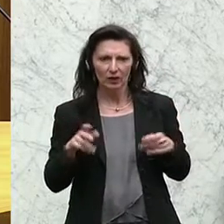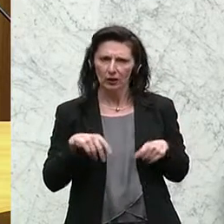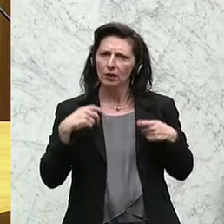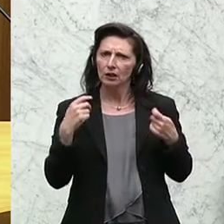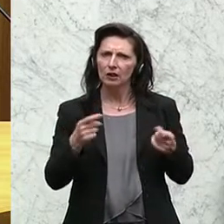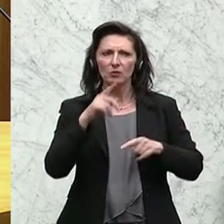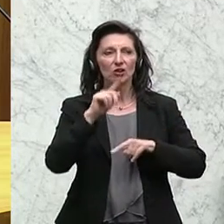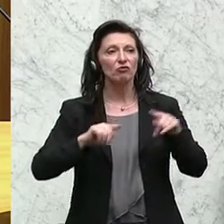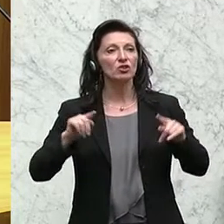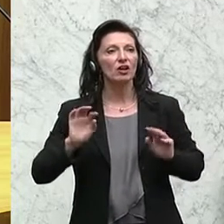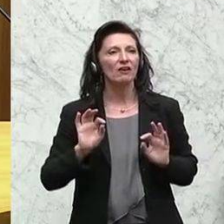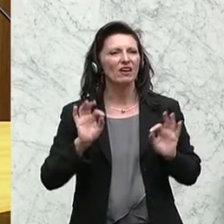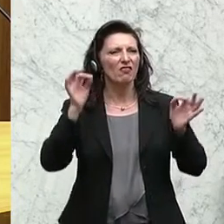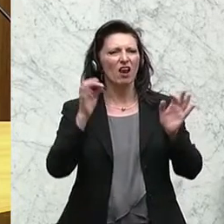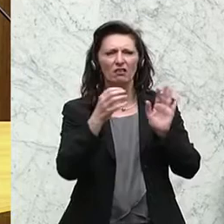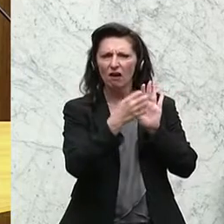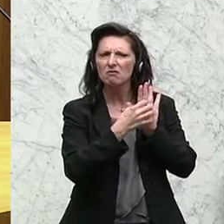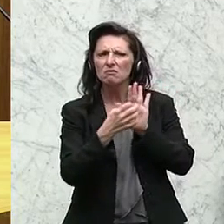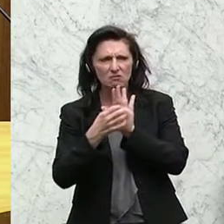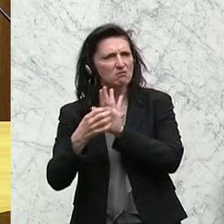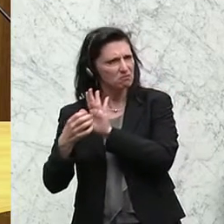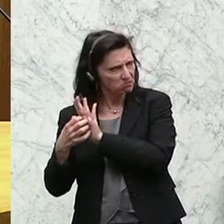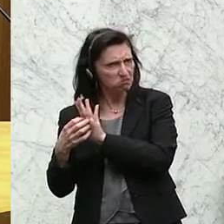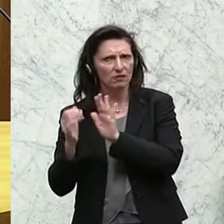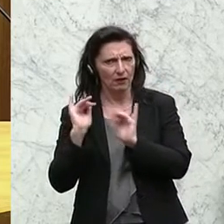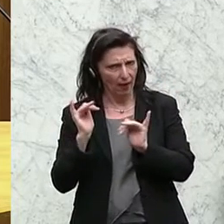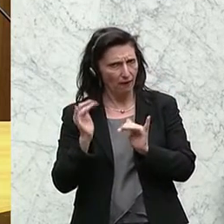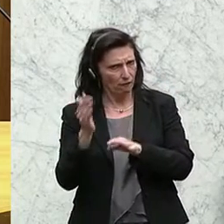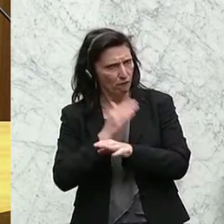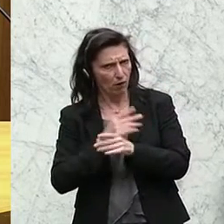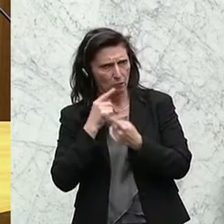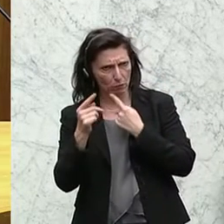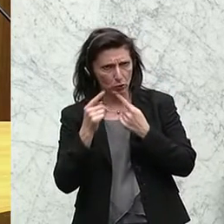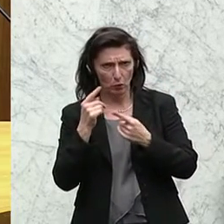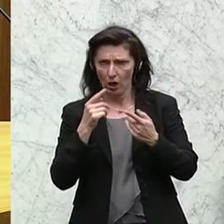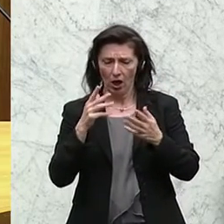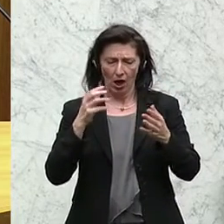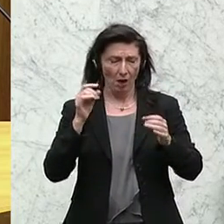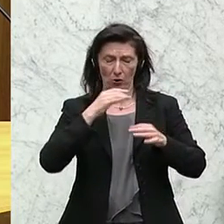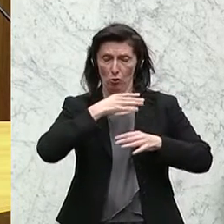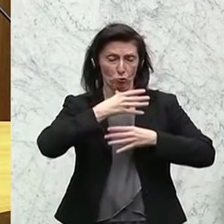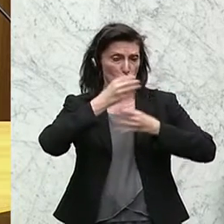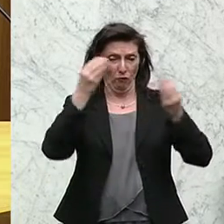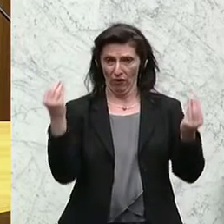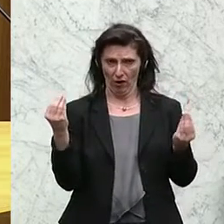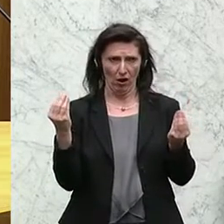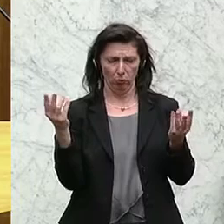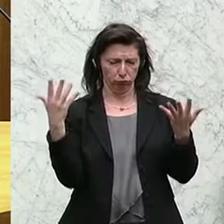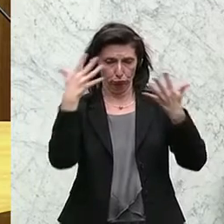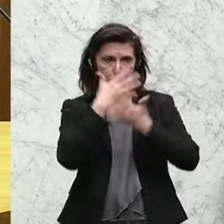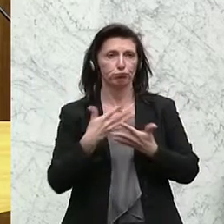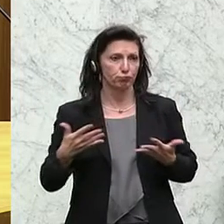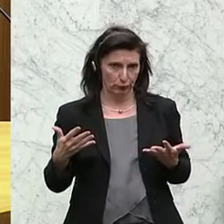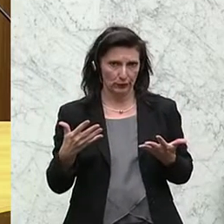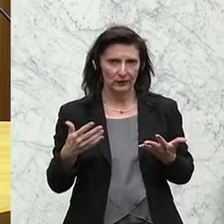Gütesiegeln, das ist auch vorhin schon besprochen worden, aber der Wildwuchs ist undurchschaubar. Insgesamt,